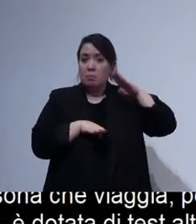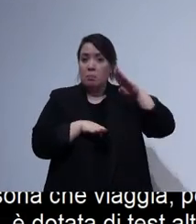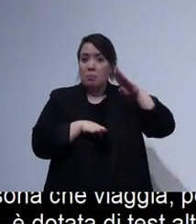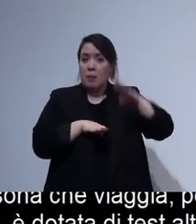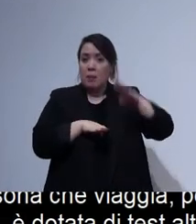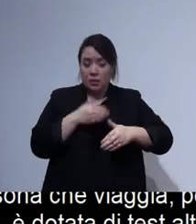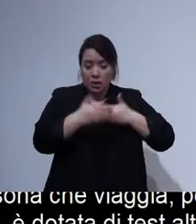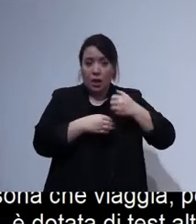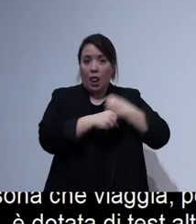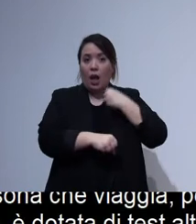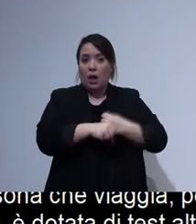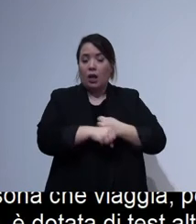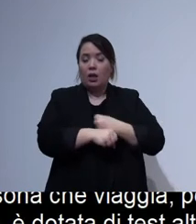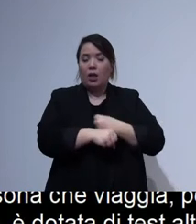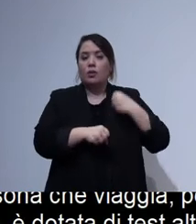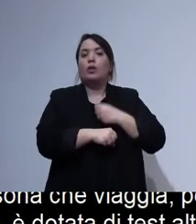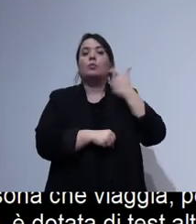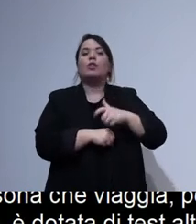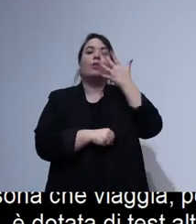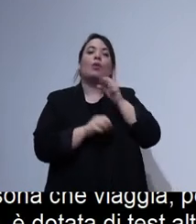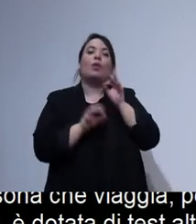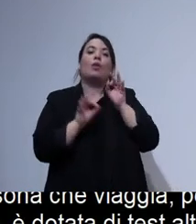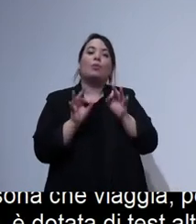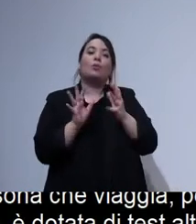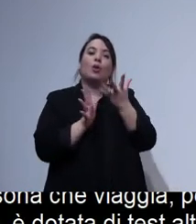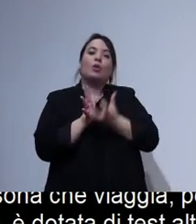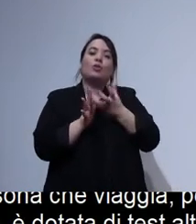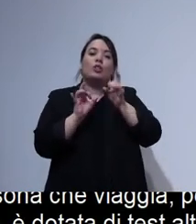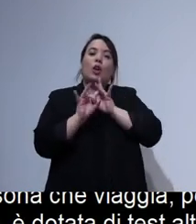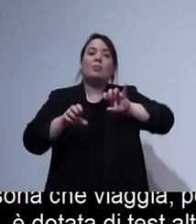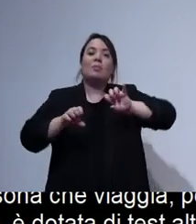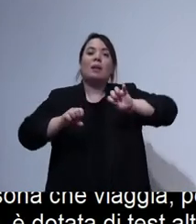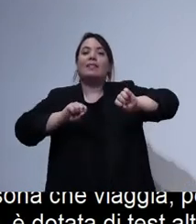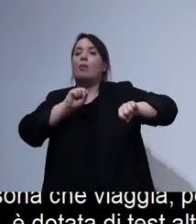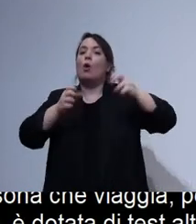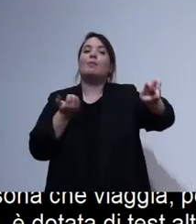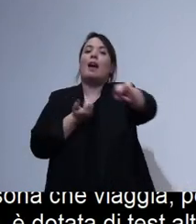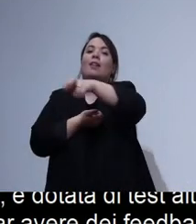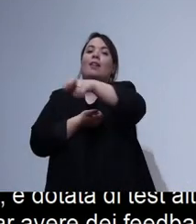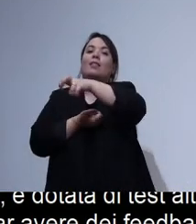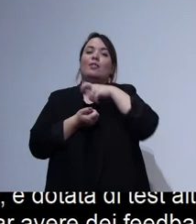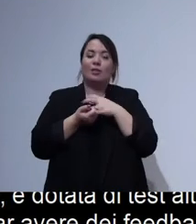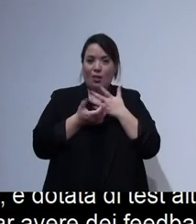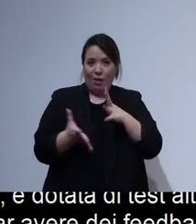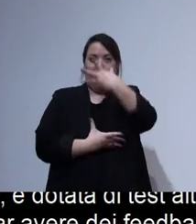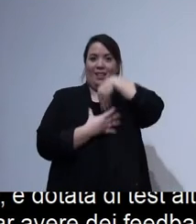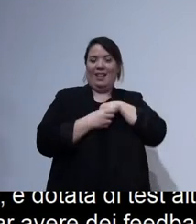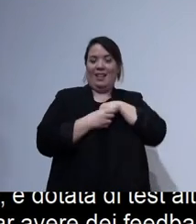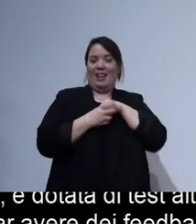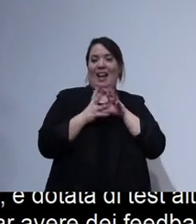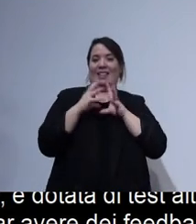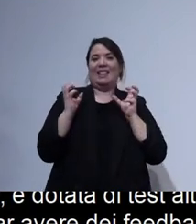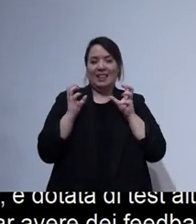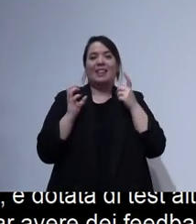avvicinarsi sempre di più a quello che è il concetto di libertà di movimento e penso che poter